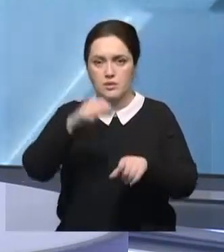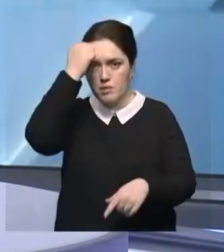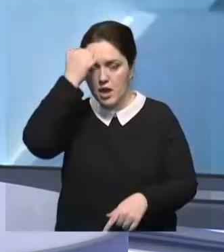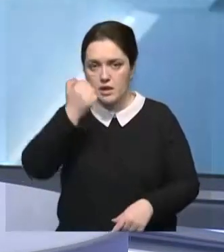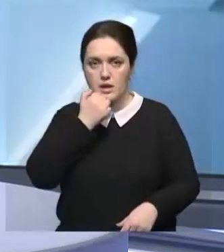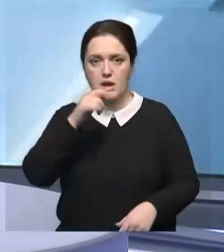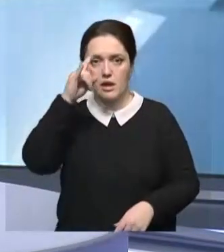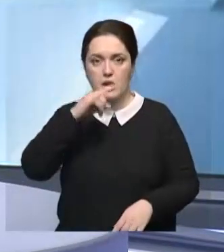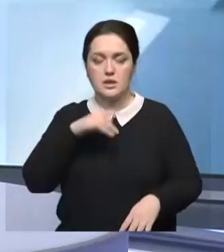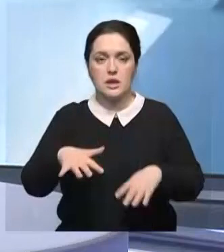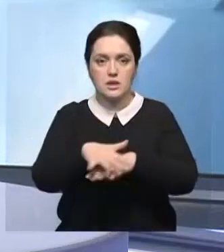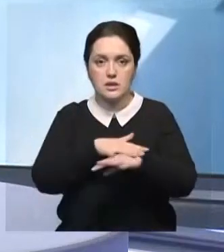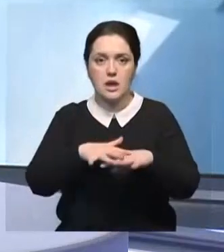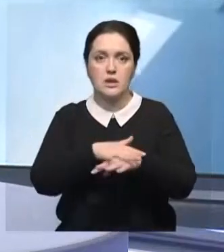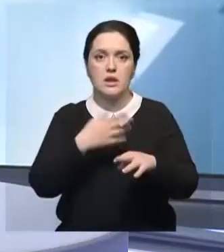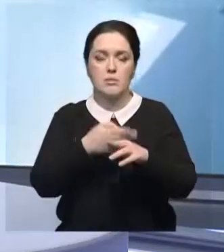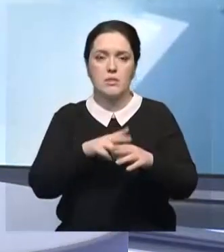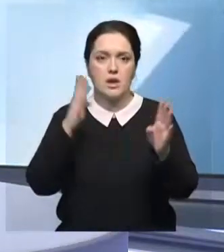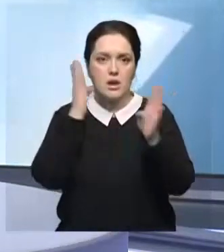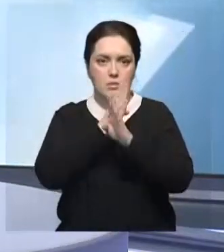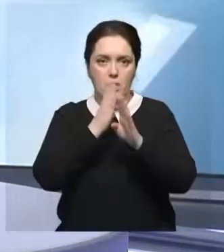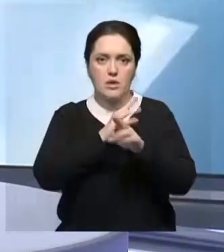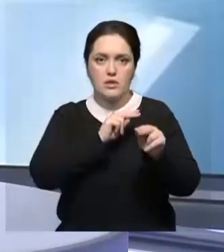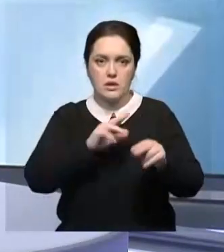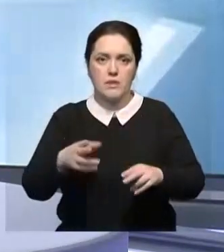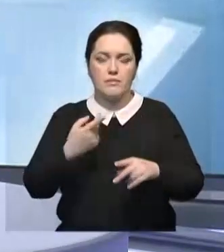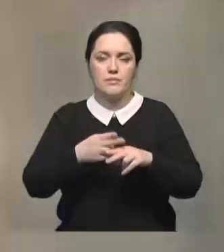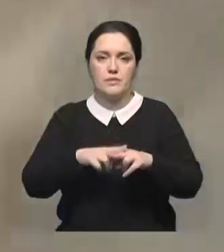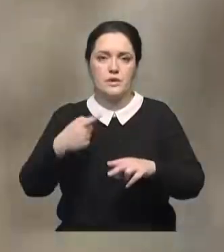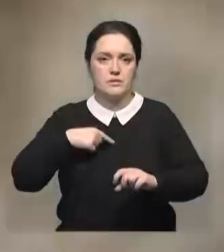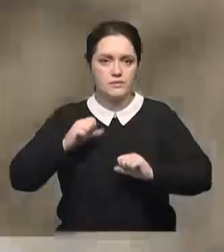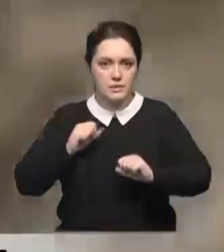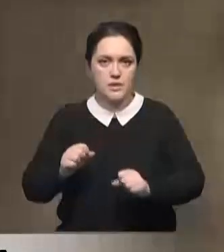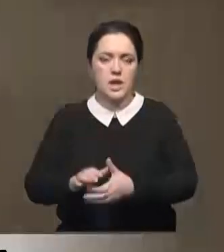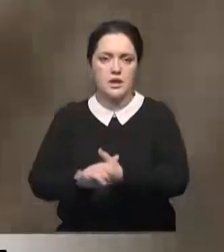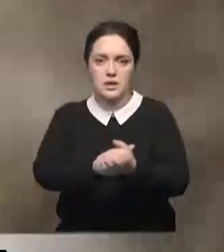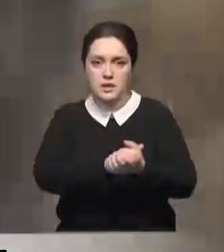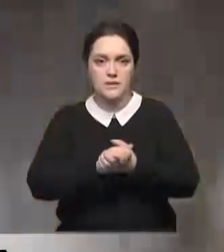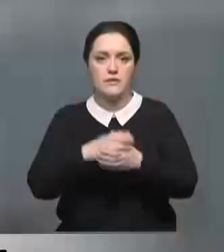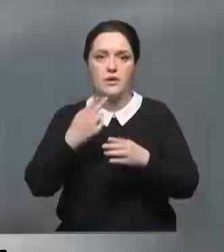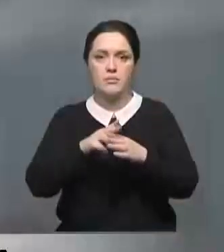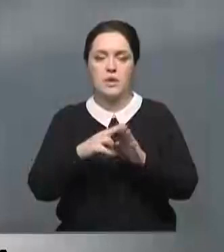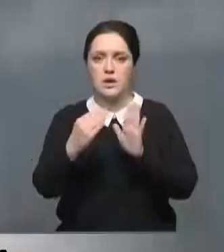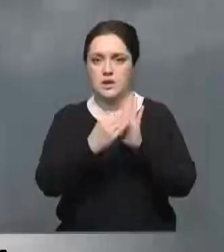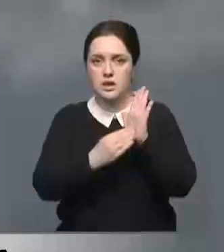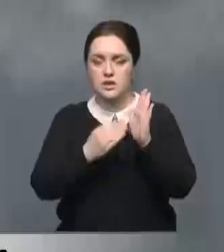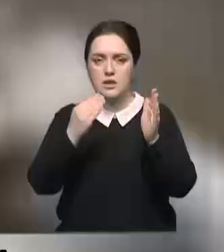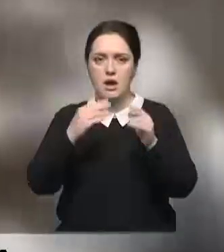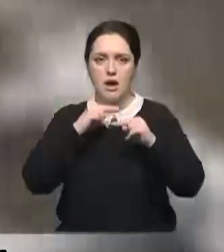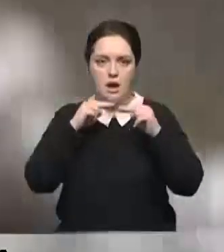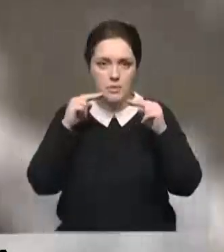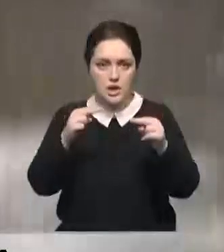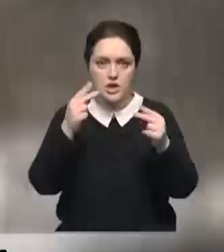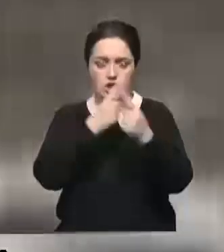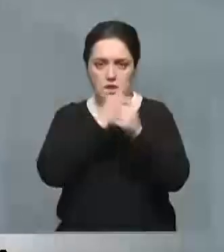а также поблагодарил казахстанцев, встретивших природную стихию, проявив сплоченность и единство. Текст обращения глава